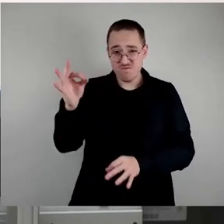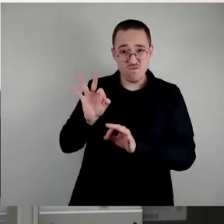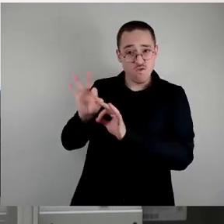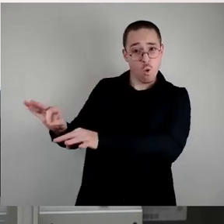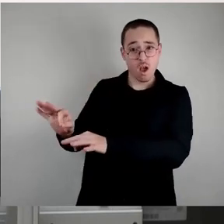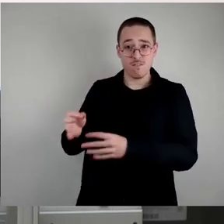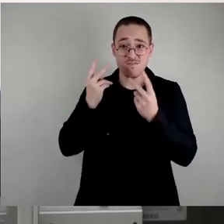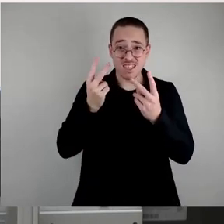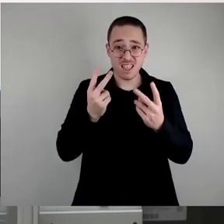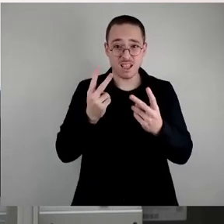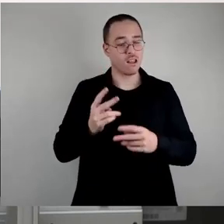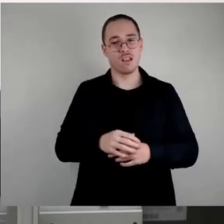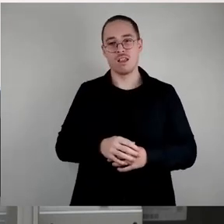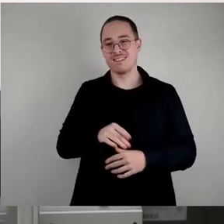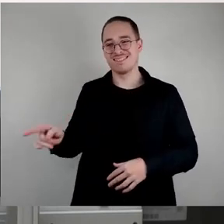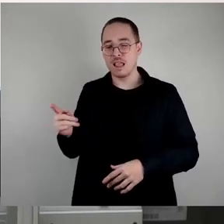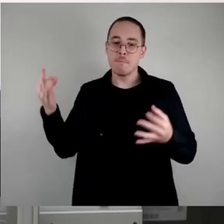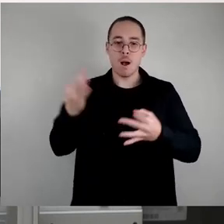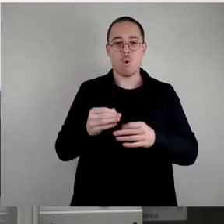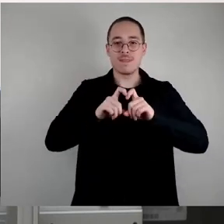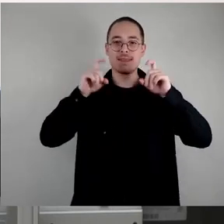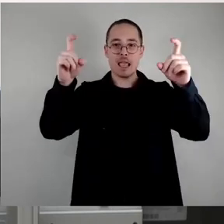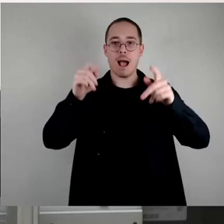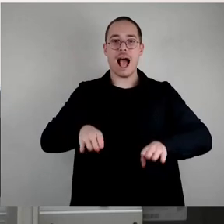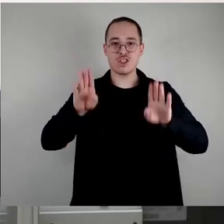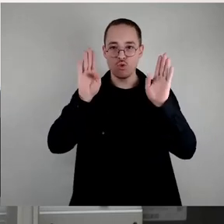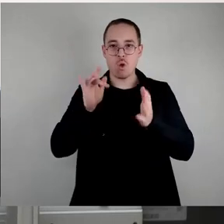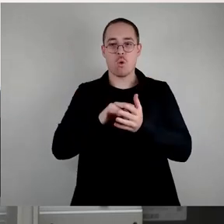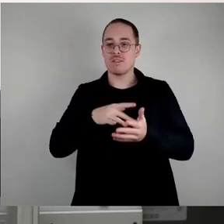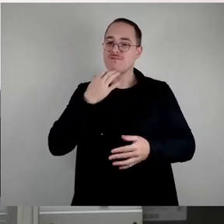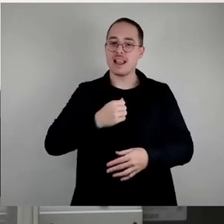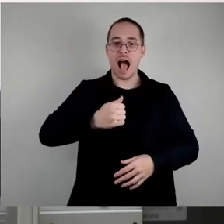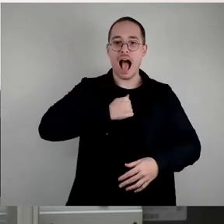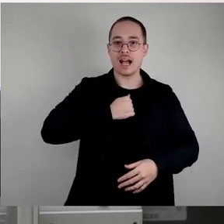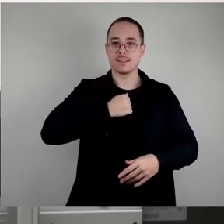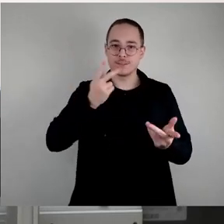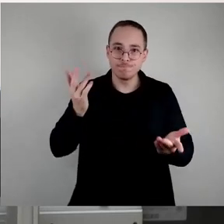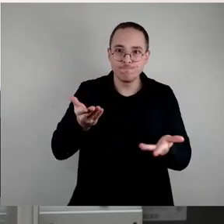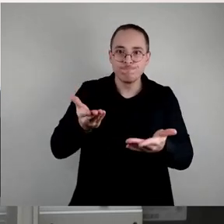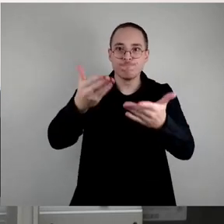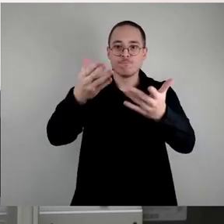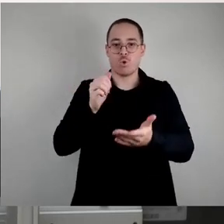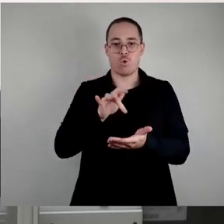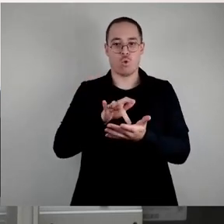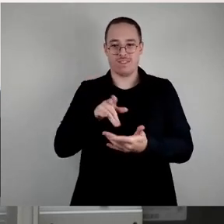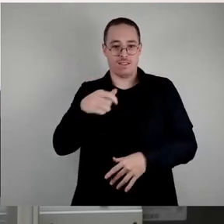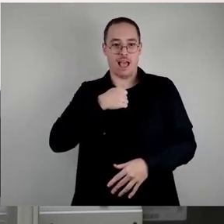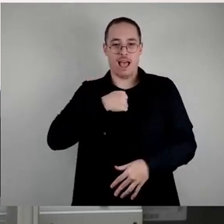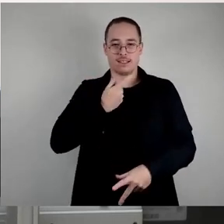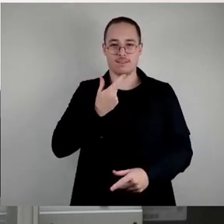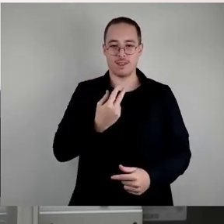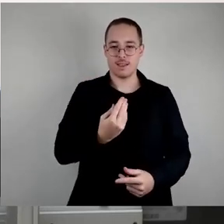weil Sie damit die Angst schüren, weil Sie sich von dieser Angst ernähren. Genau der, die Sie selbst schüren, weil Sie Schwache